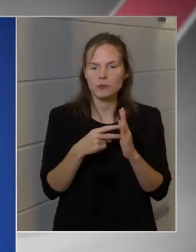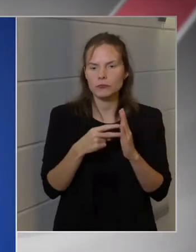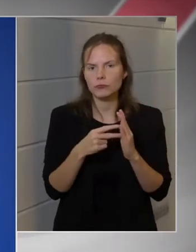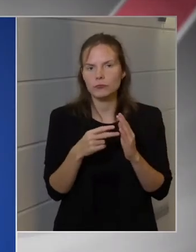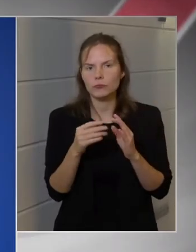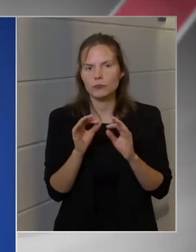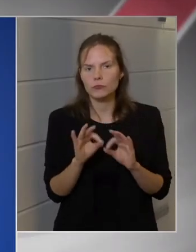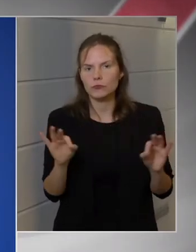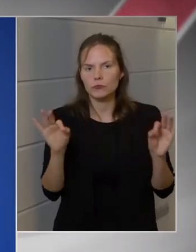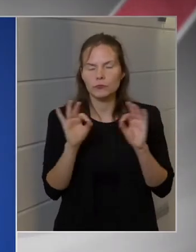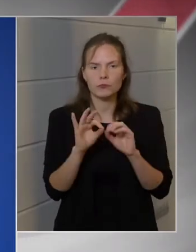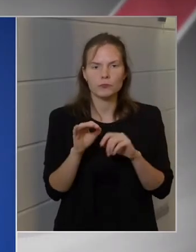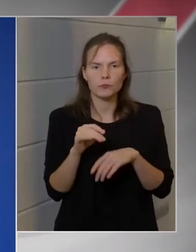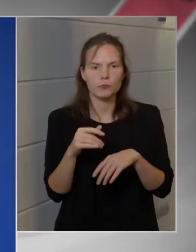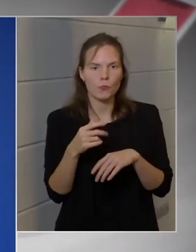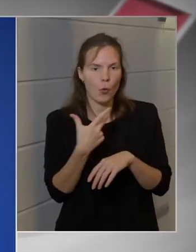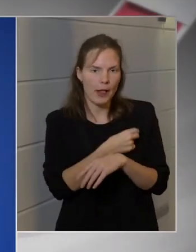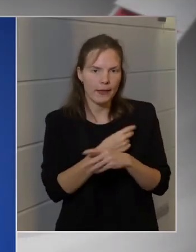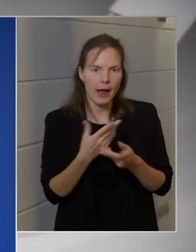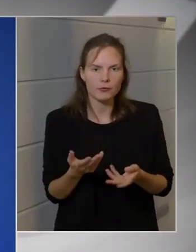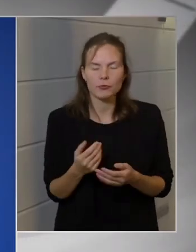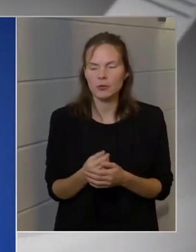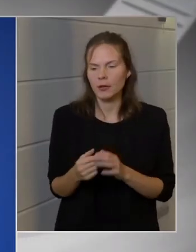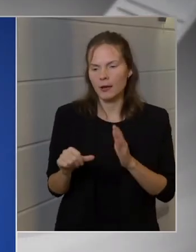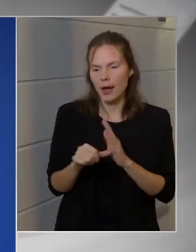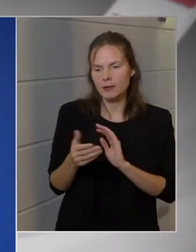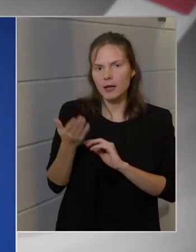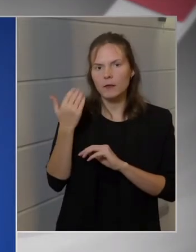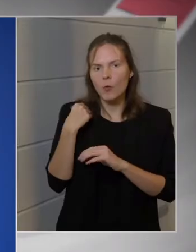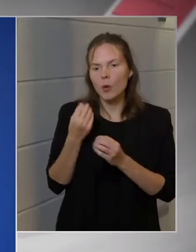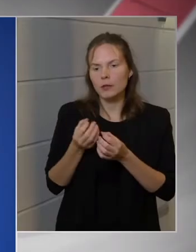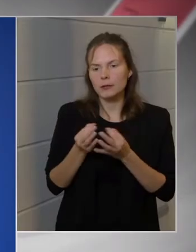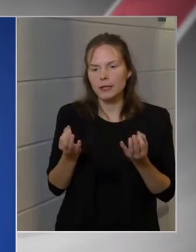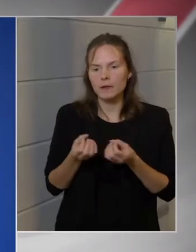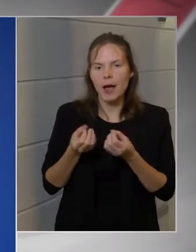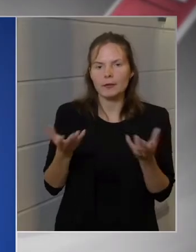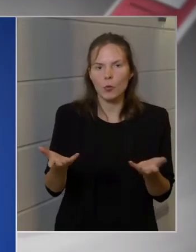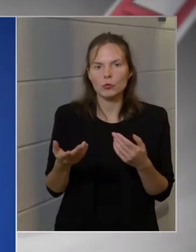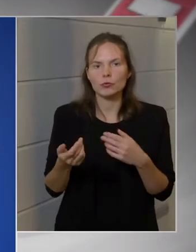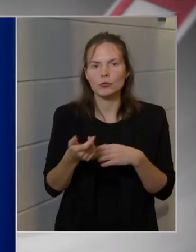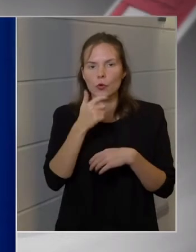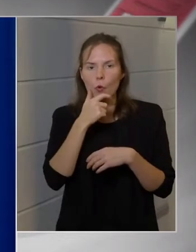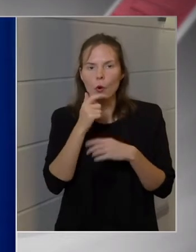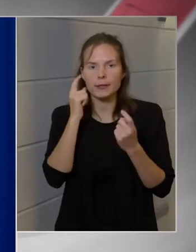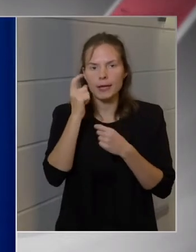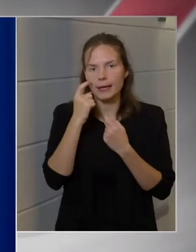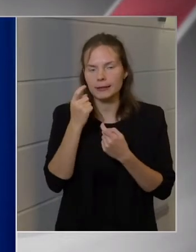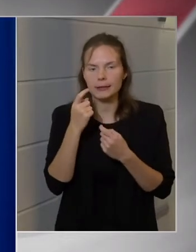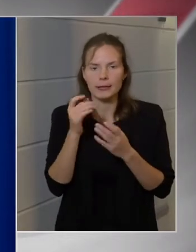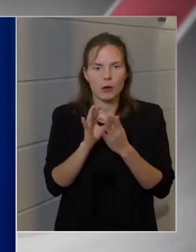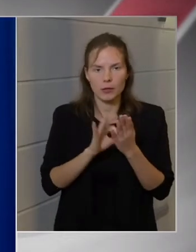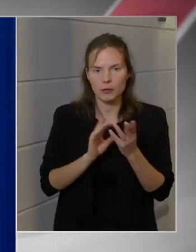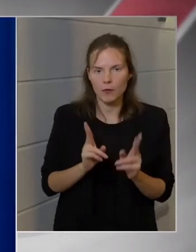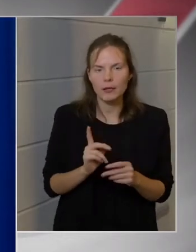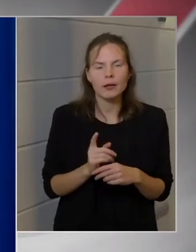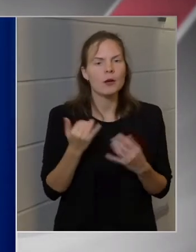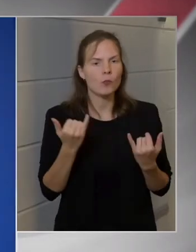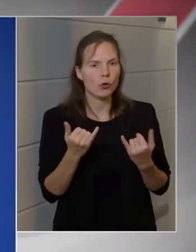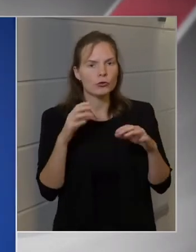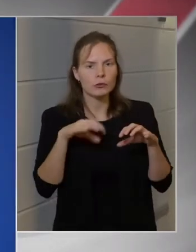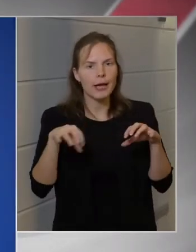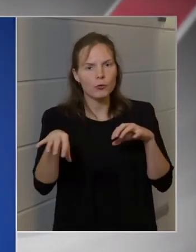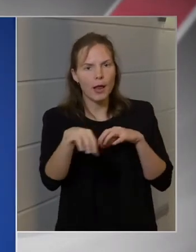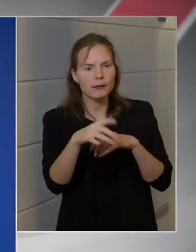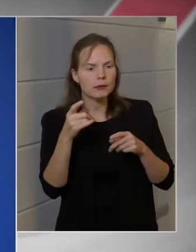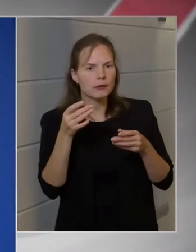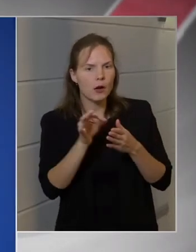Egyszer szerintem hoztunk ilyeneket nyilvánosságra, korszerinti adataink vannak. Most egy helyzetben a területére gondolok, hogy ilyeneket... területét